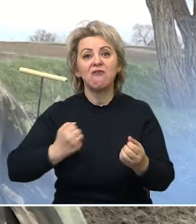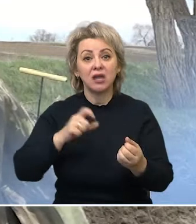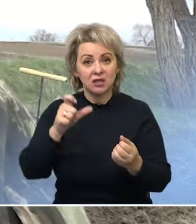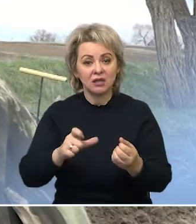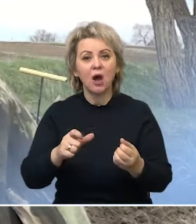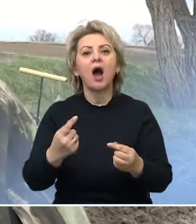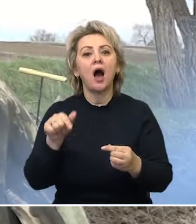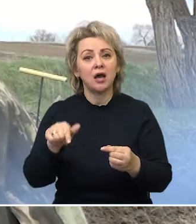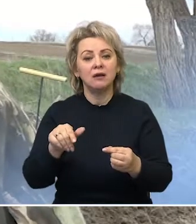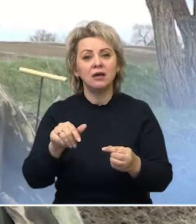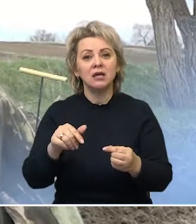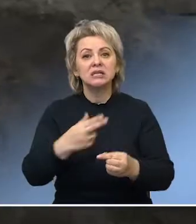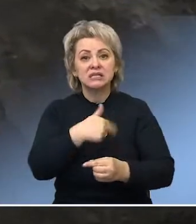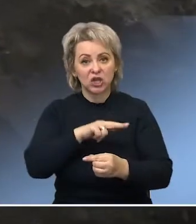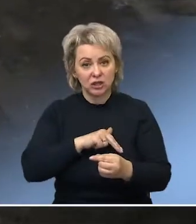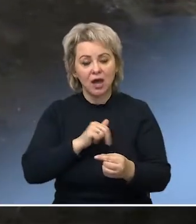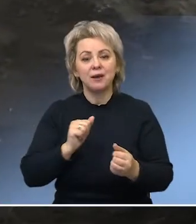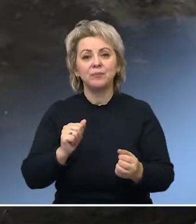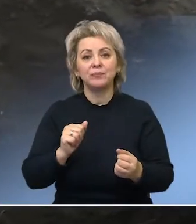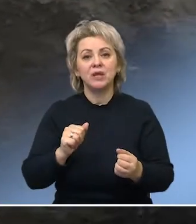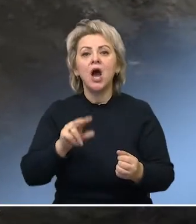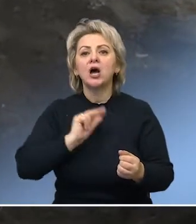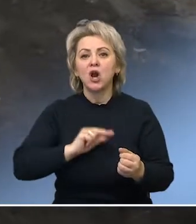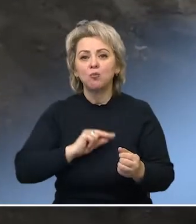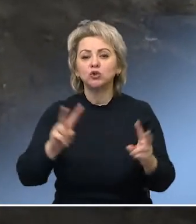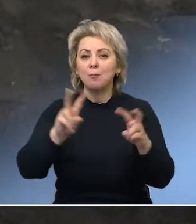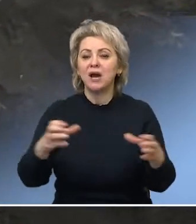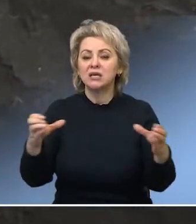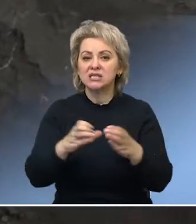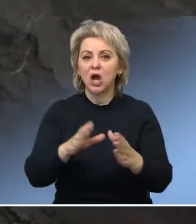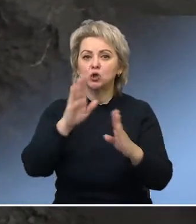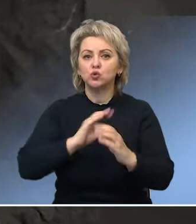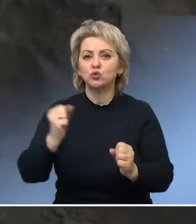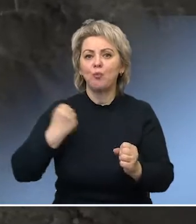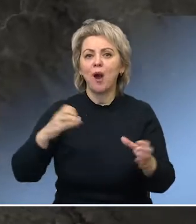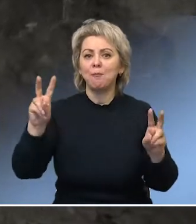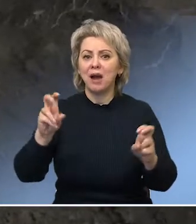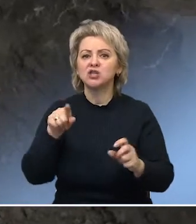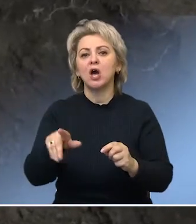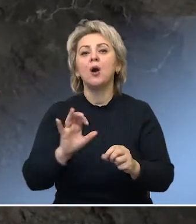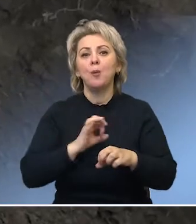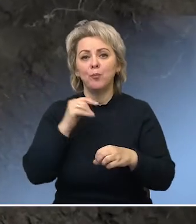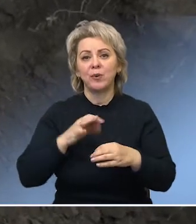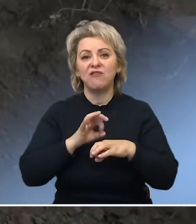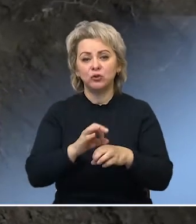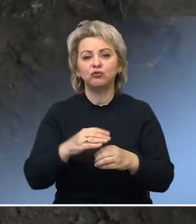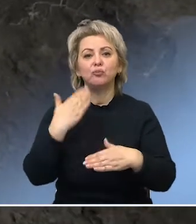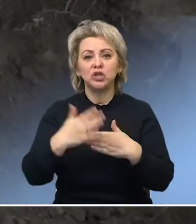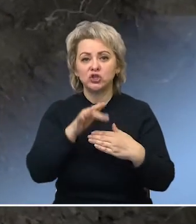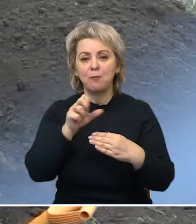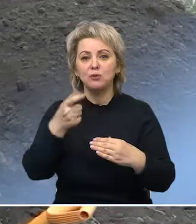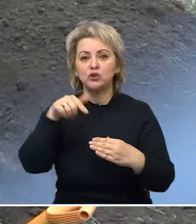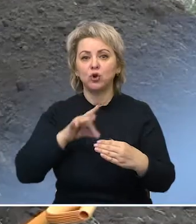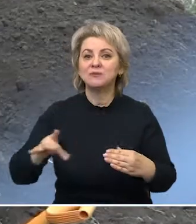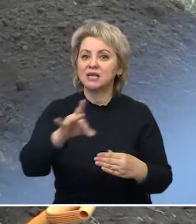санитаром. Работы поискового отряда «Судьба бойца» также пройдут в ближайшее время в Песчанокопском